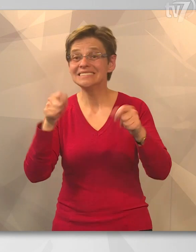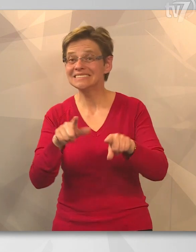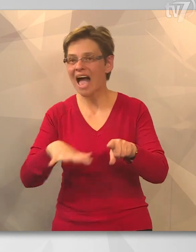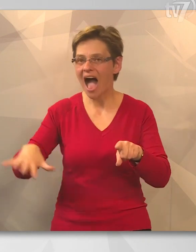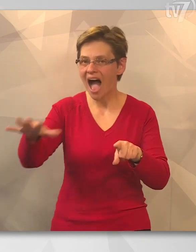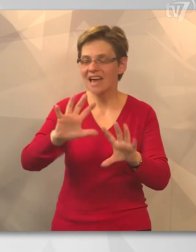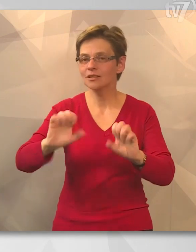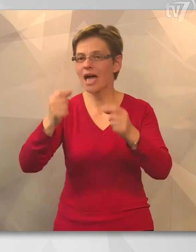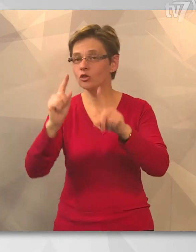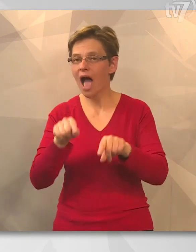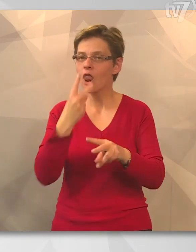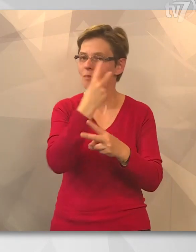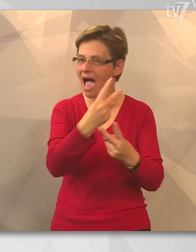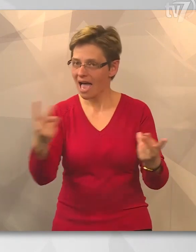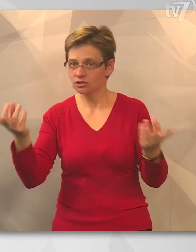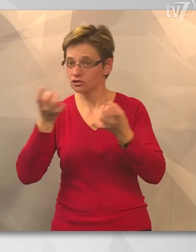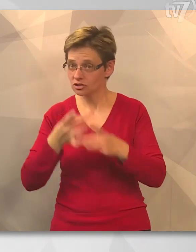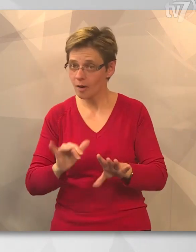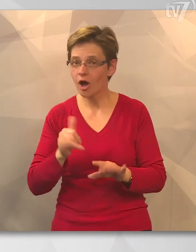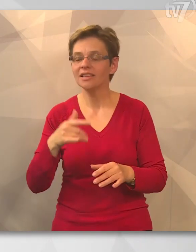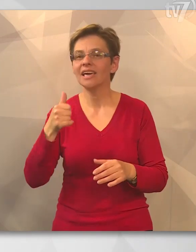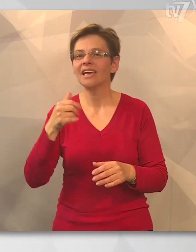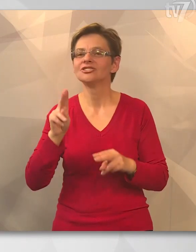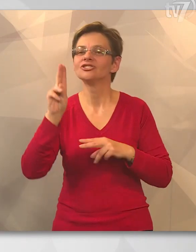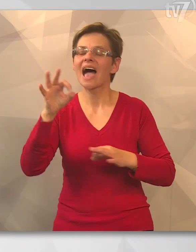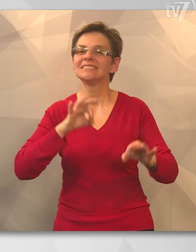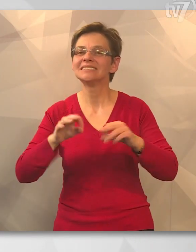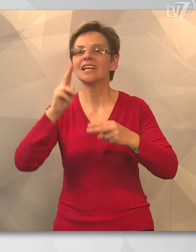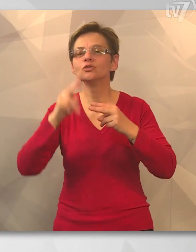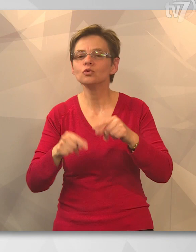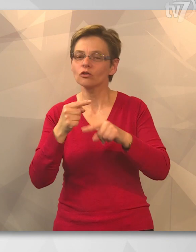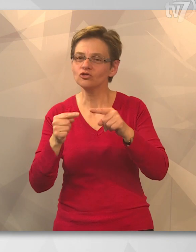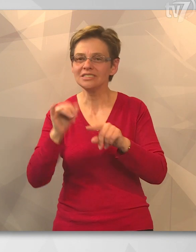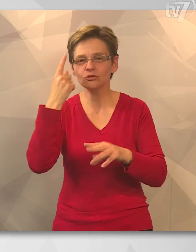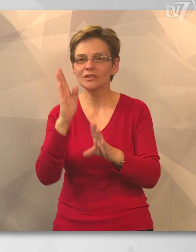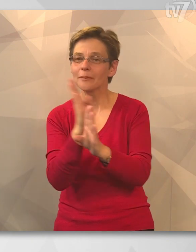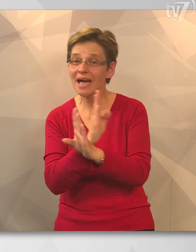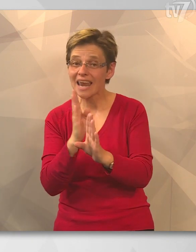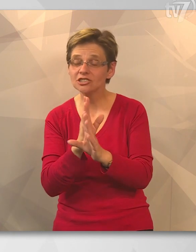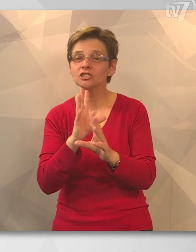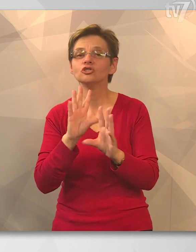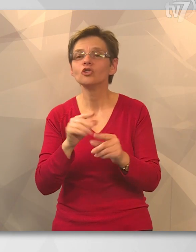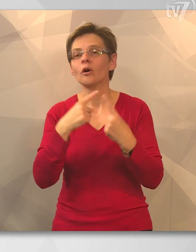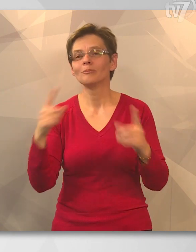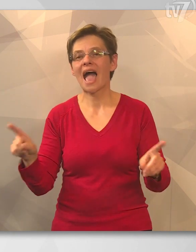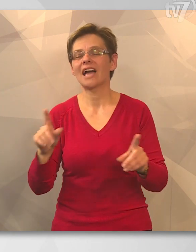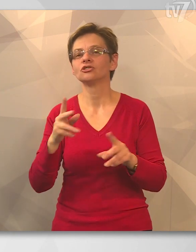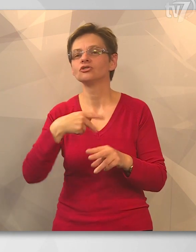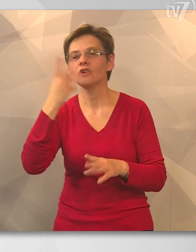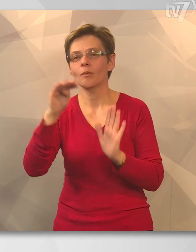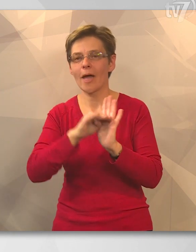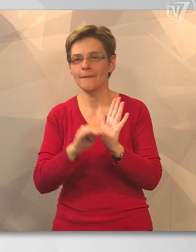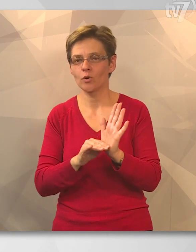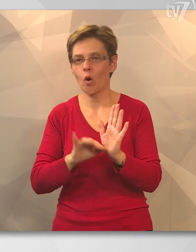az egyébként zárt túzokmentő állomásra, és a Nesztenc utolsó mozzanatait is megleszették, számos szakmai program